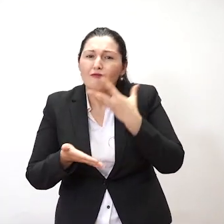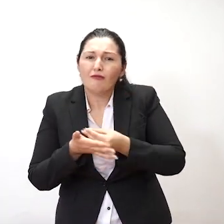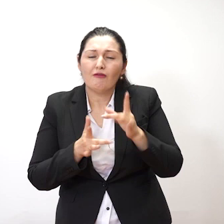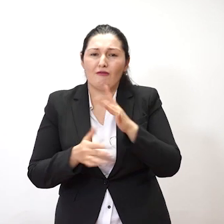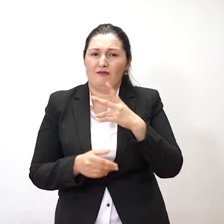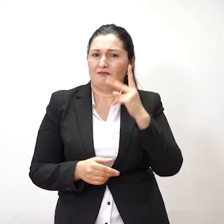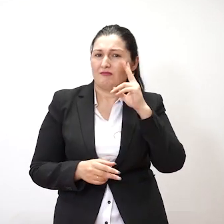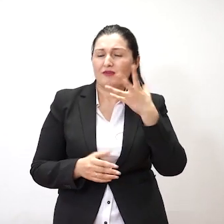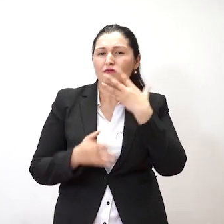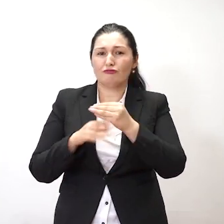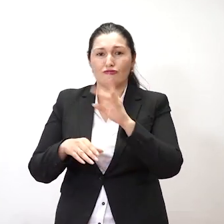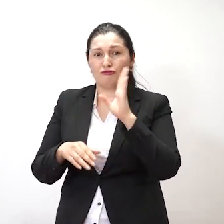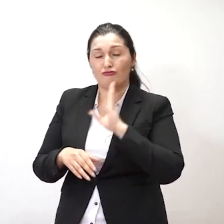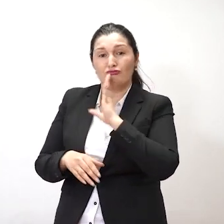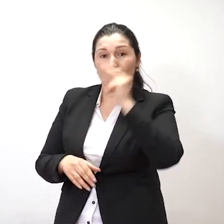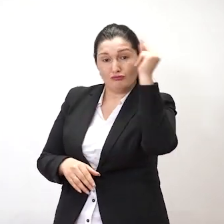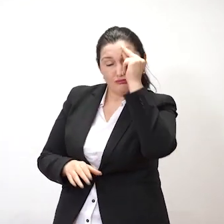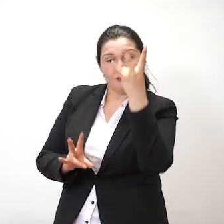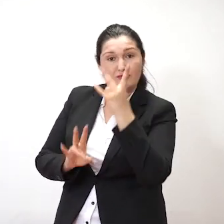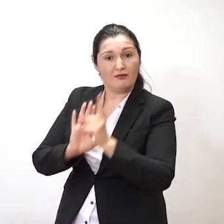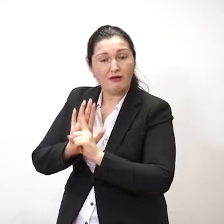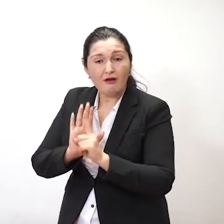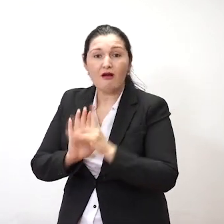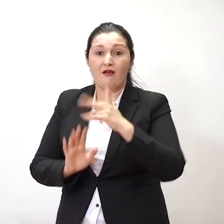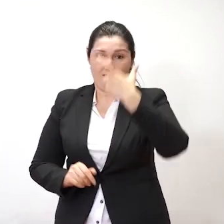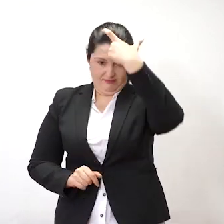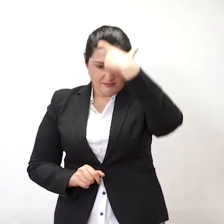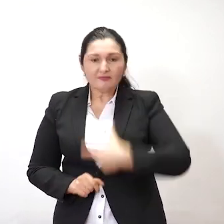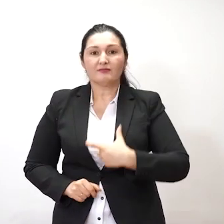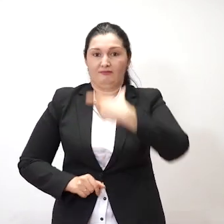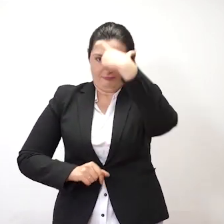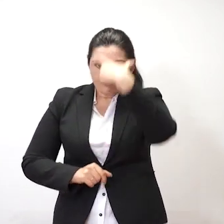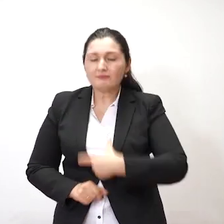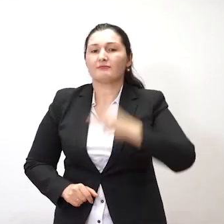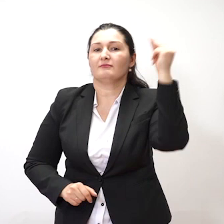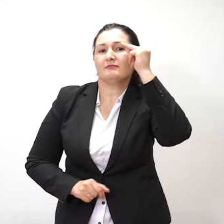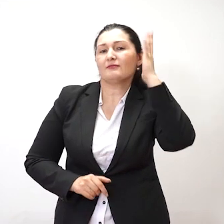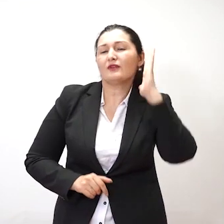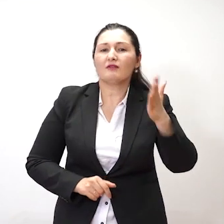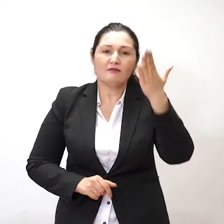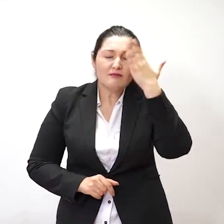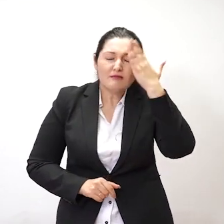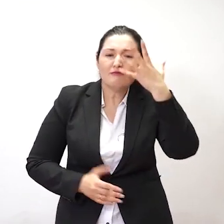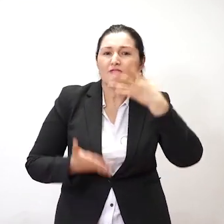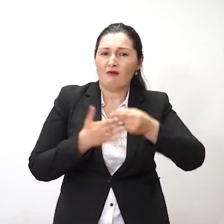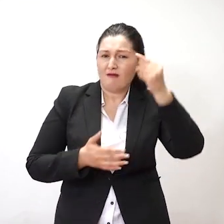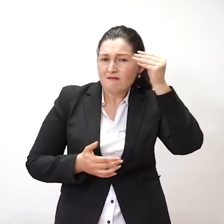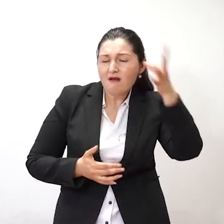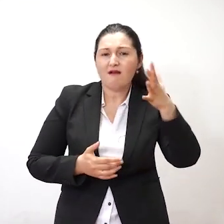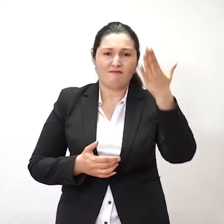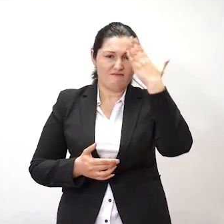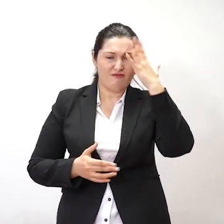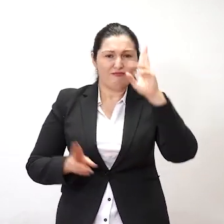وقتی که زن خواند، وقتی آدم خواند، در نتیجه اموزیش، وقتی که دونش خدا، عقل خدا